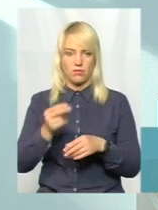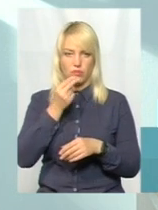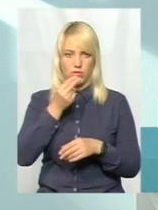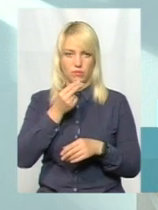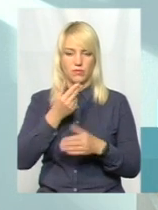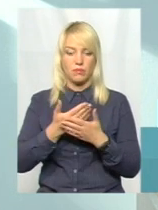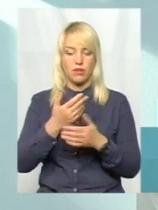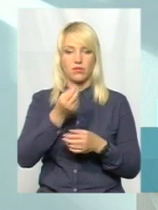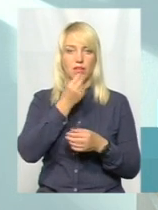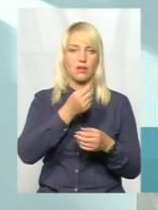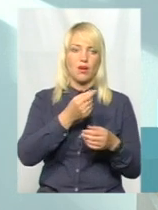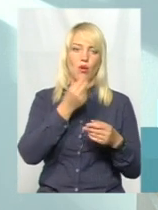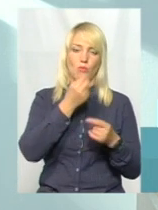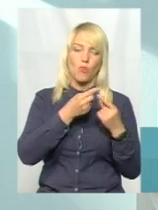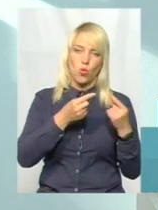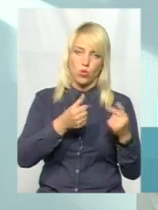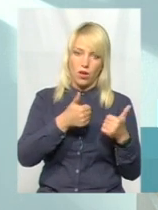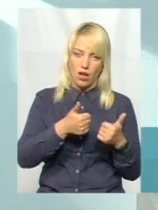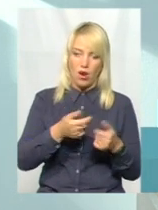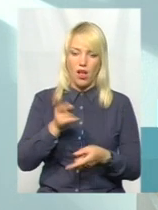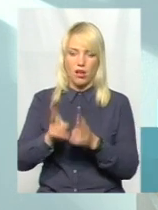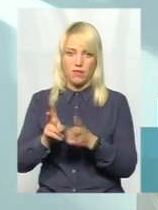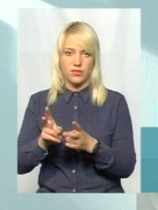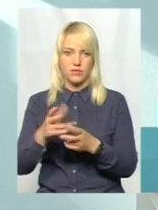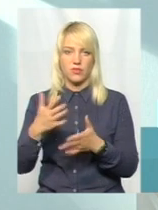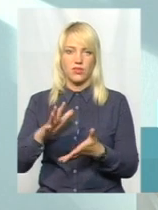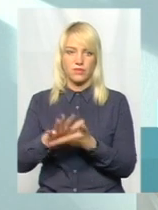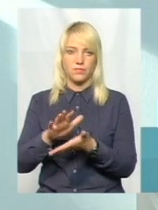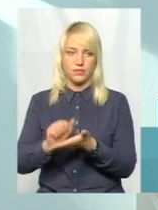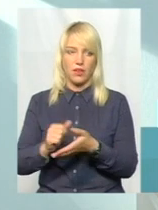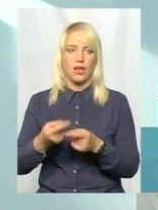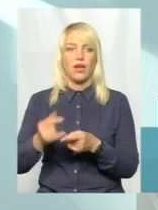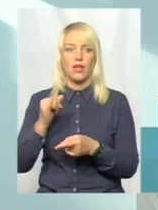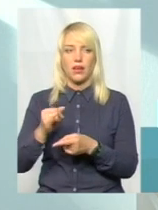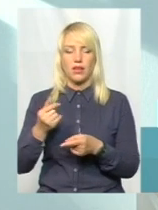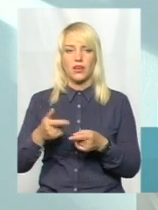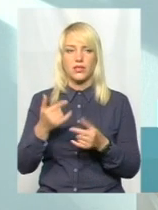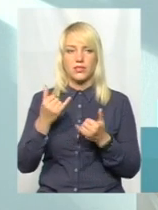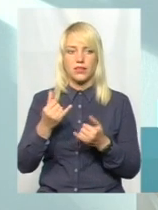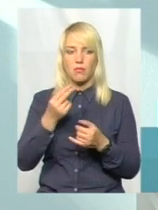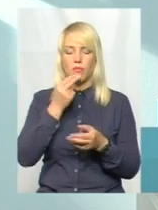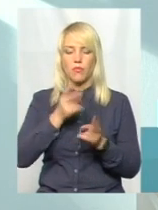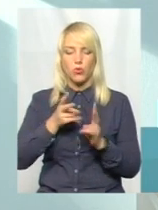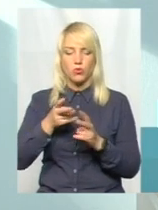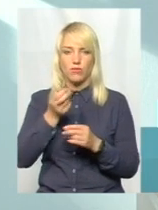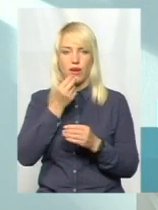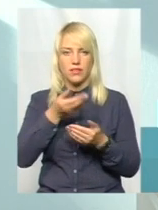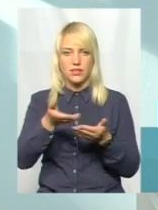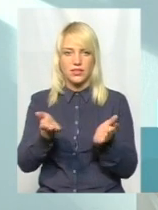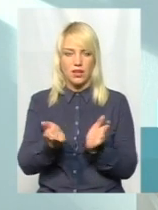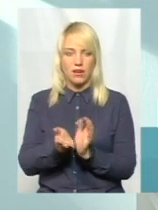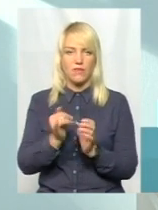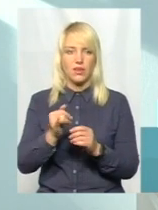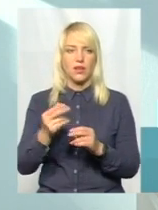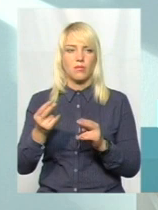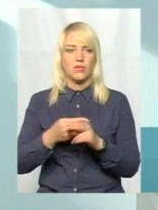дієво у комплексі. Належна виробнича практика, належна технологія приготування страви і, в першу чергу, безпечний